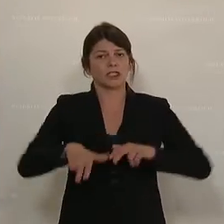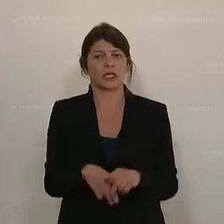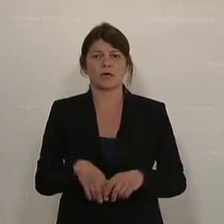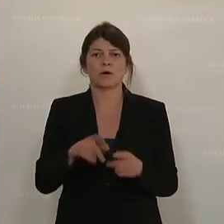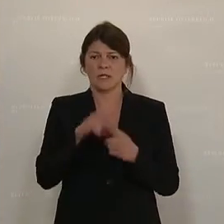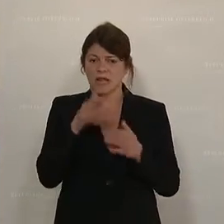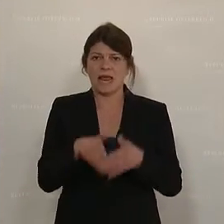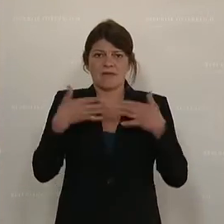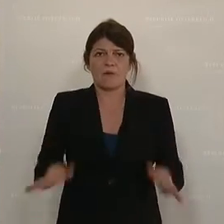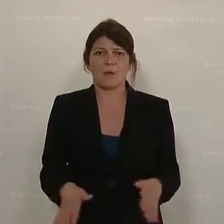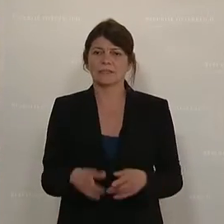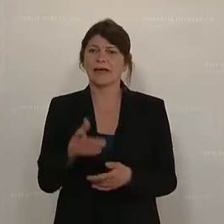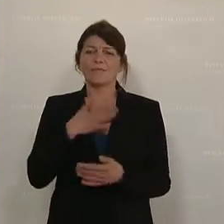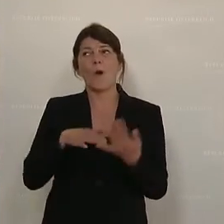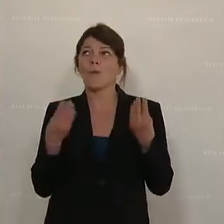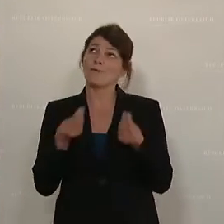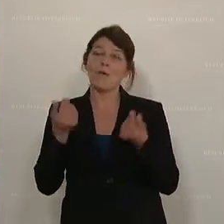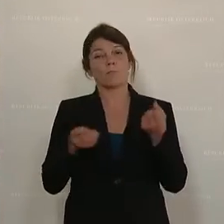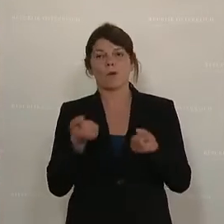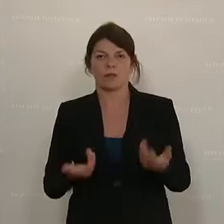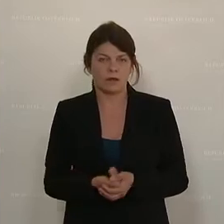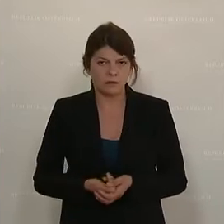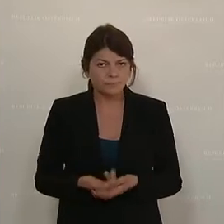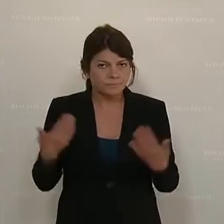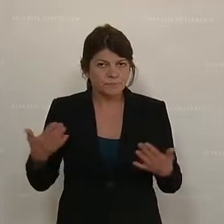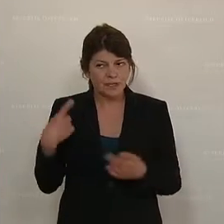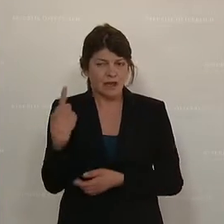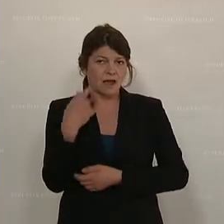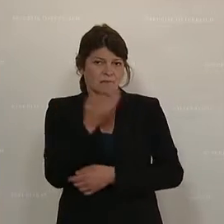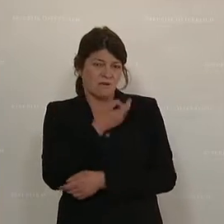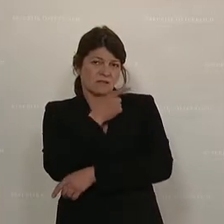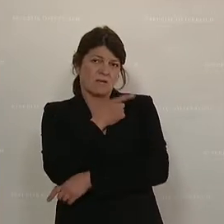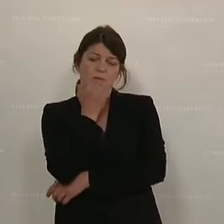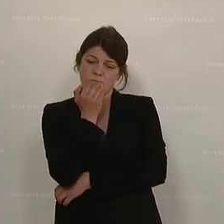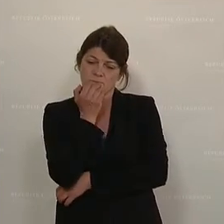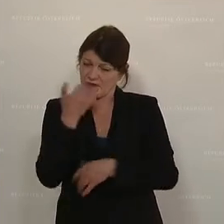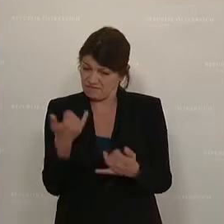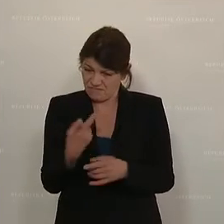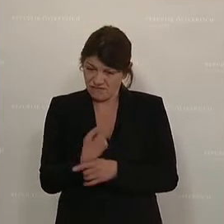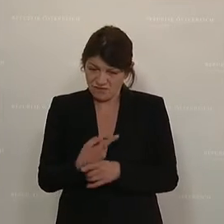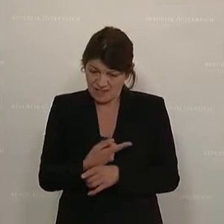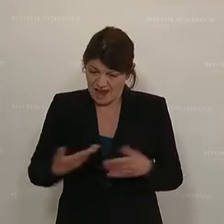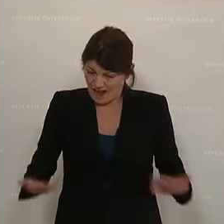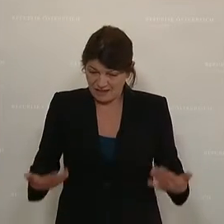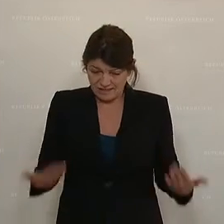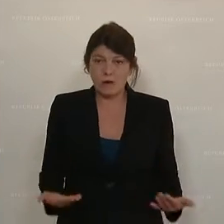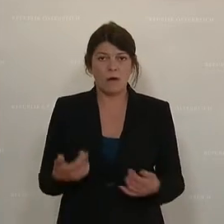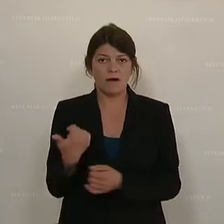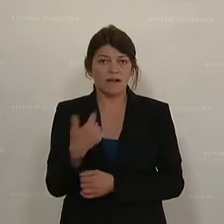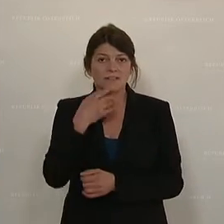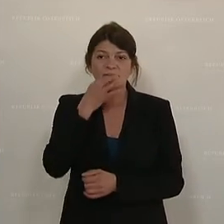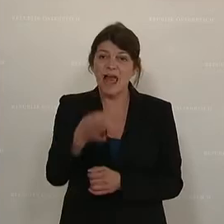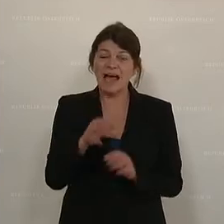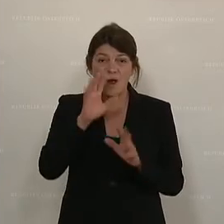hilflose Wohlfühlpolitiker. Und er fragt sich, wie in Zeiten wie diesen über die Frage, ob